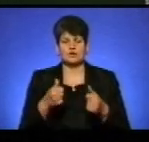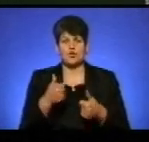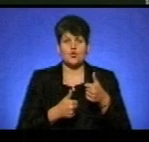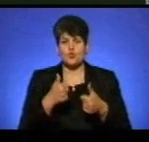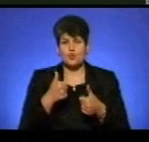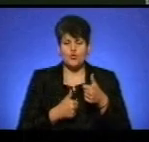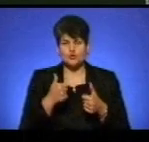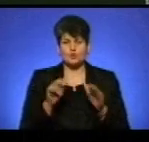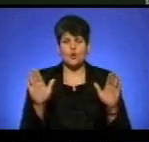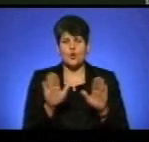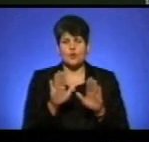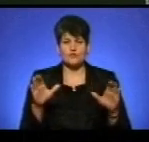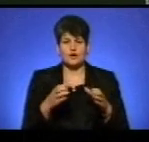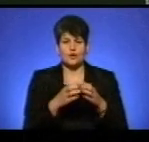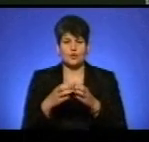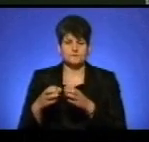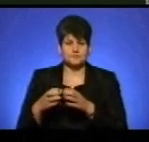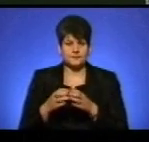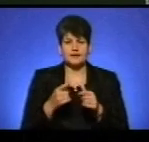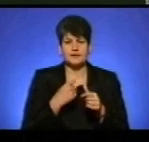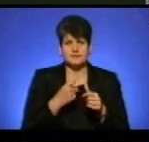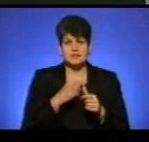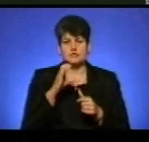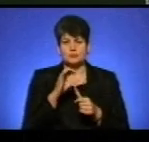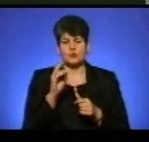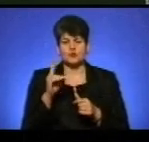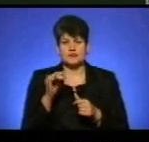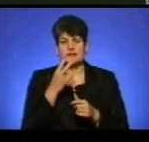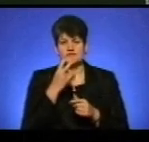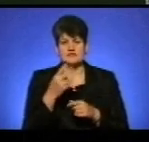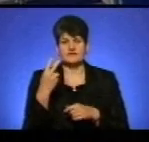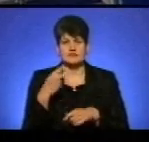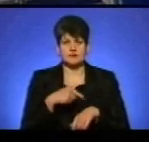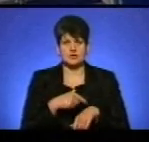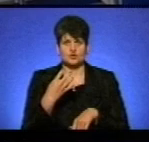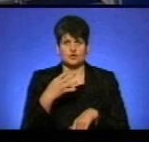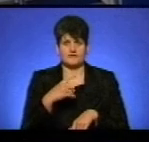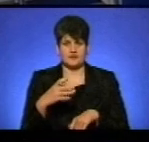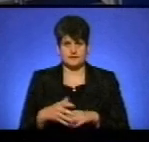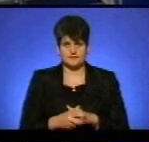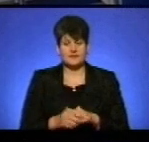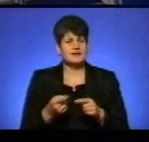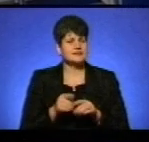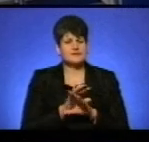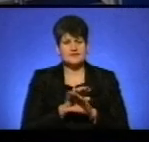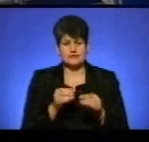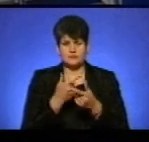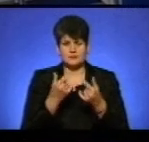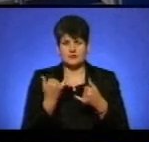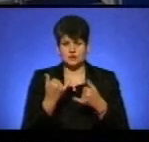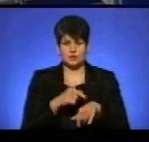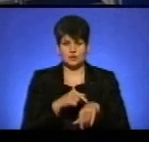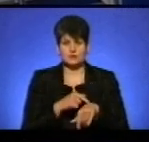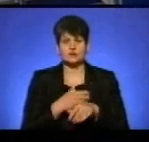вокалістів та хорових колективів імені Соломії Крушельницької. Дивіться о 20.40. Це вся інформація. На цю